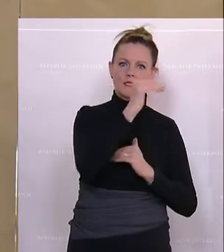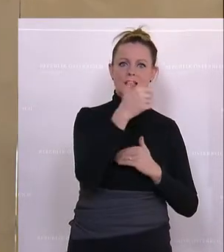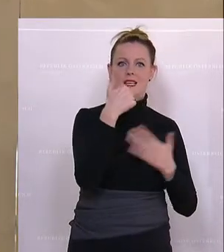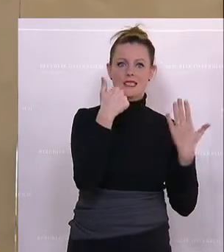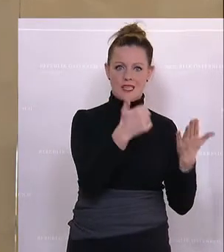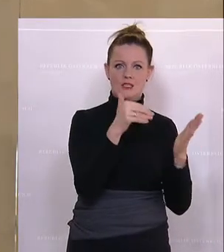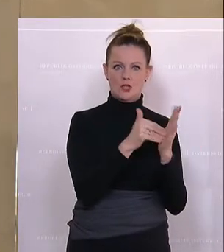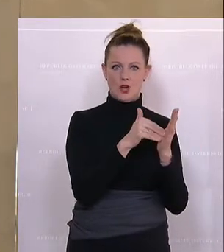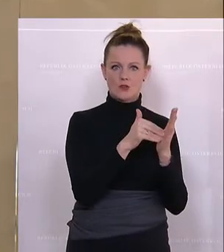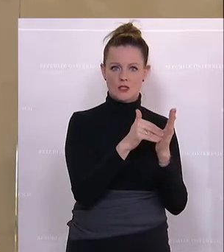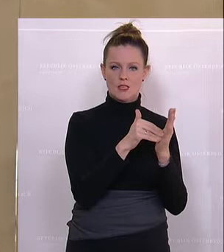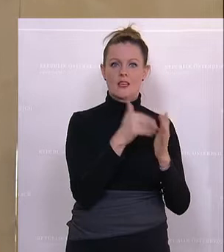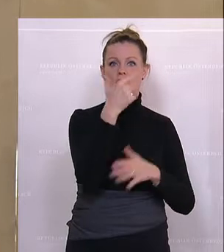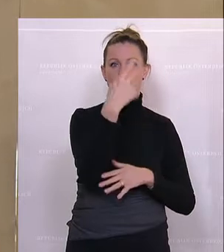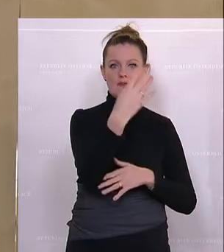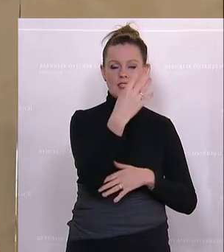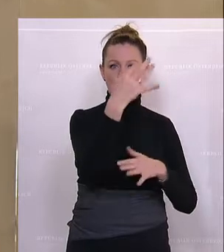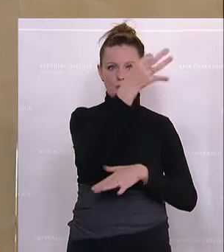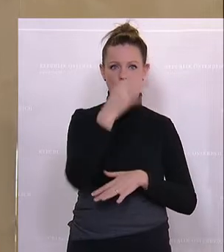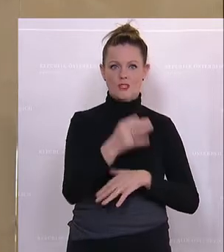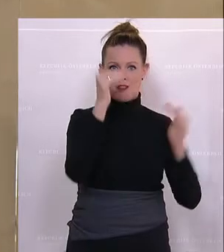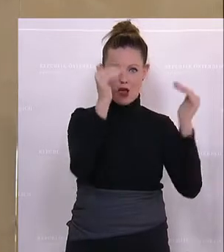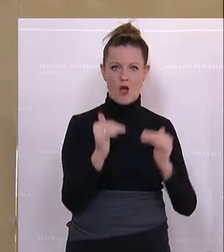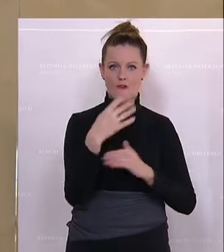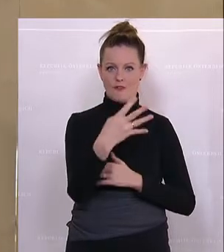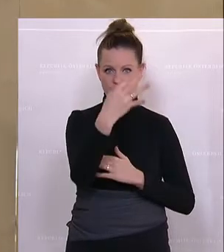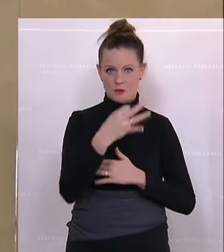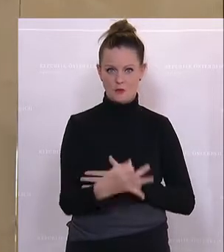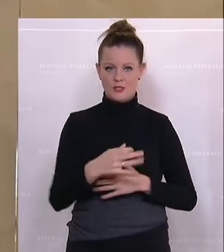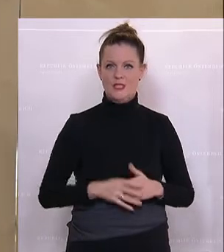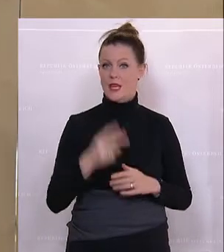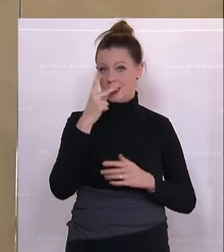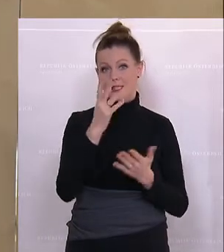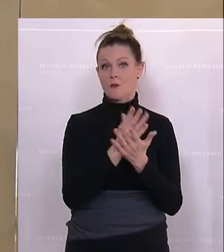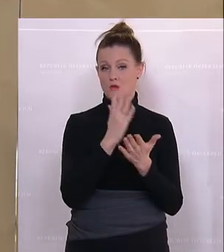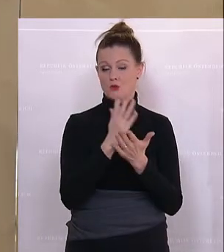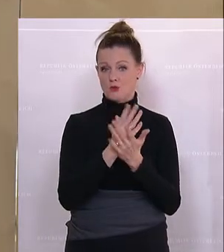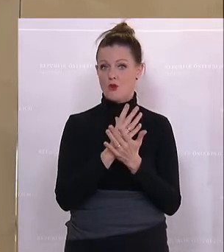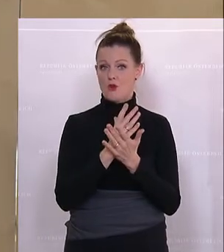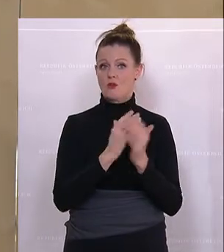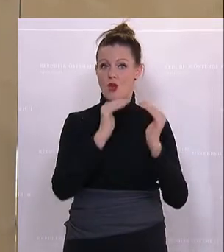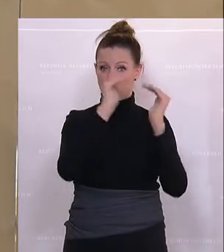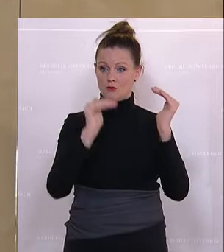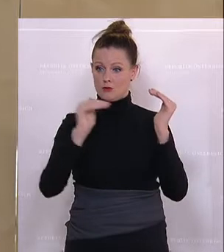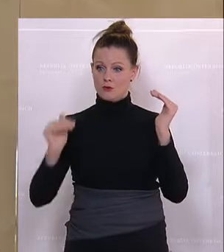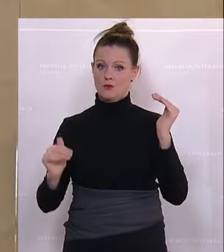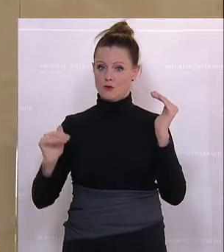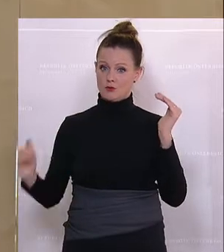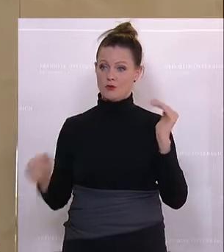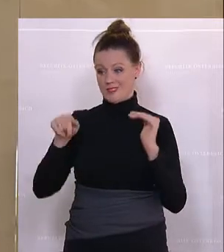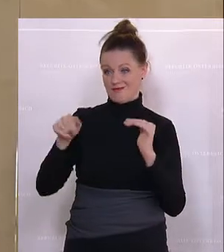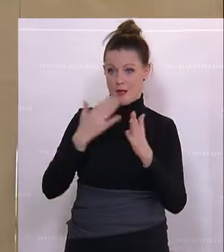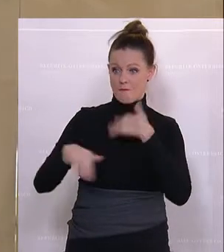von 42 Prozent auf 40 Prozent. Sie sehen also, die unteren Stufen haben wir wesentlich mehr